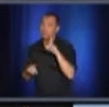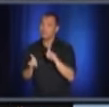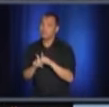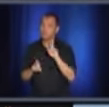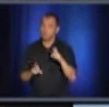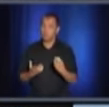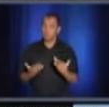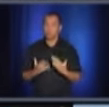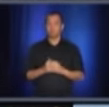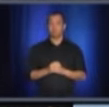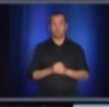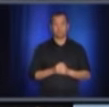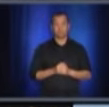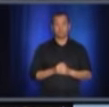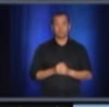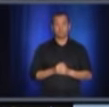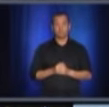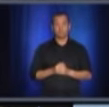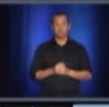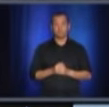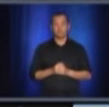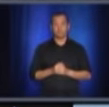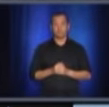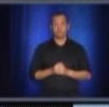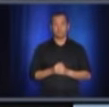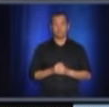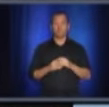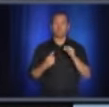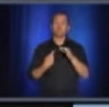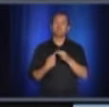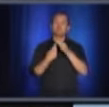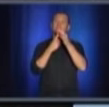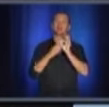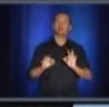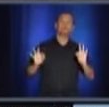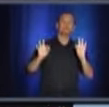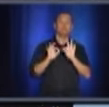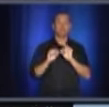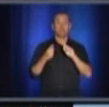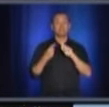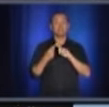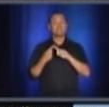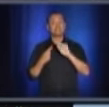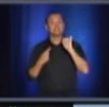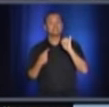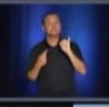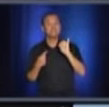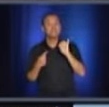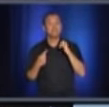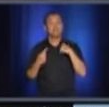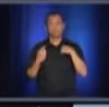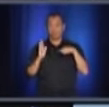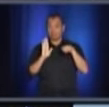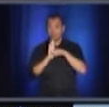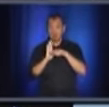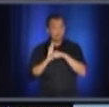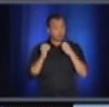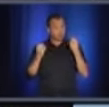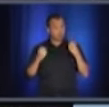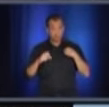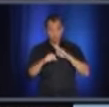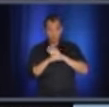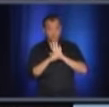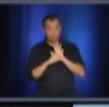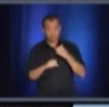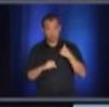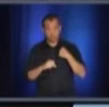Effectivement, je pense que le principal point, c'est pour ceux qui sont souvent un test négatif, c'est aussi important pour eux de le savoir